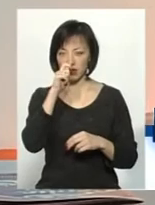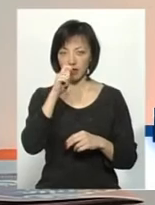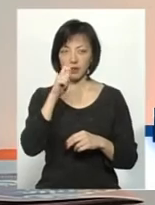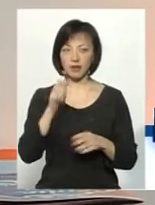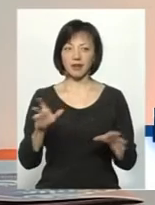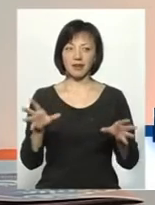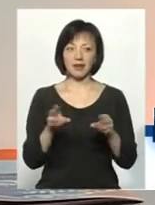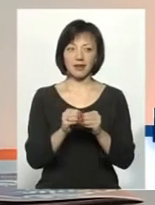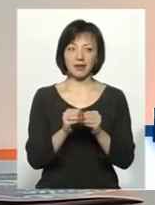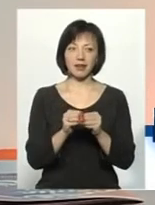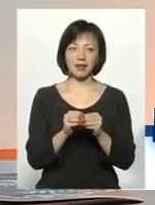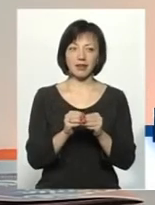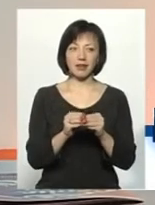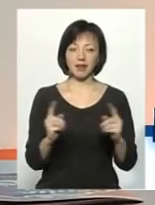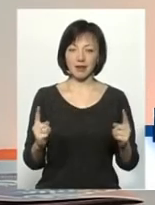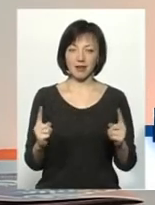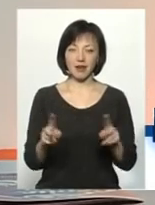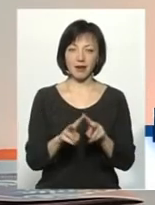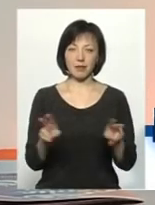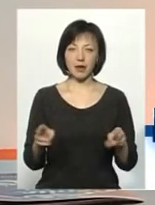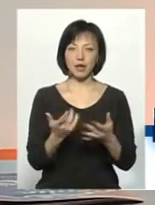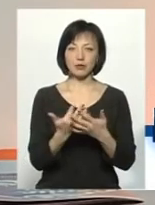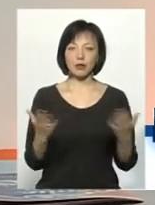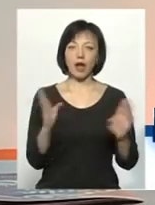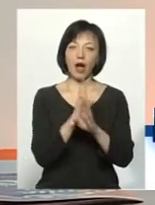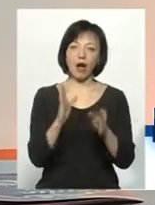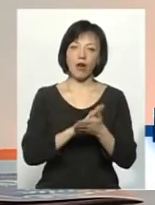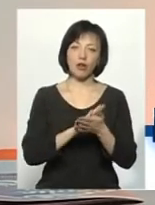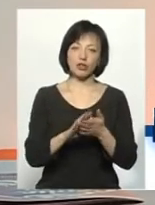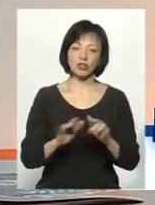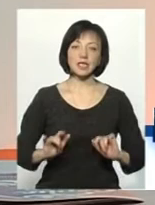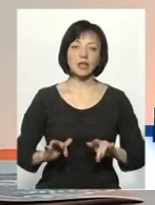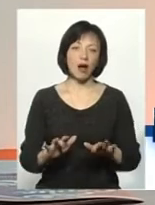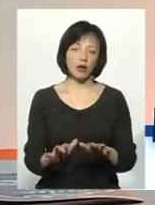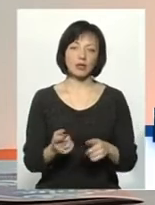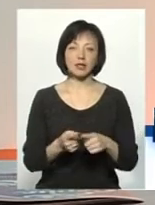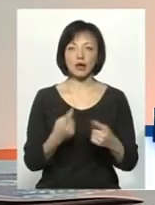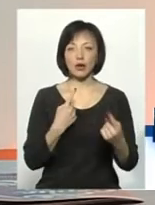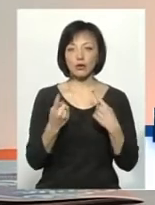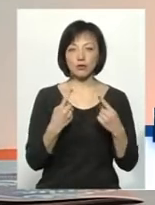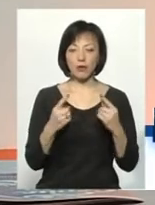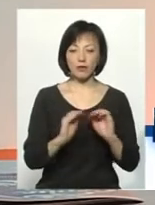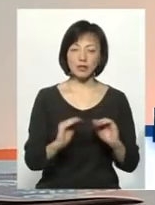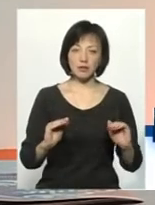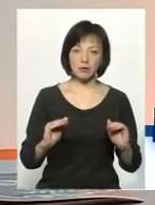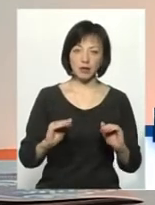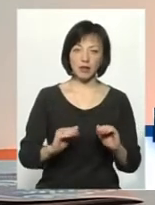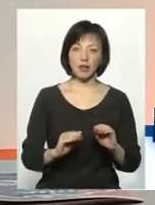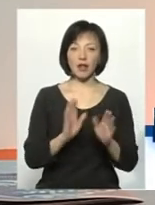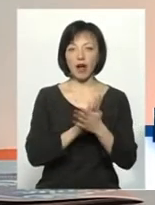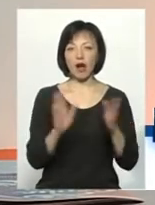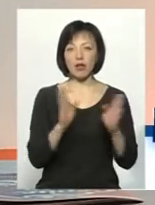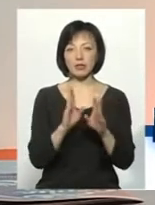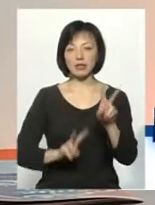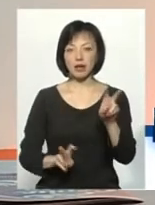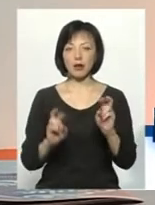одній часовій рамки, різноманітні екологічні заходи. Це розмови з учнями на екологічні теми